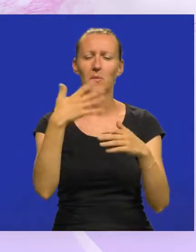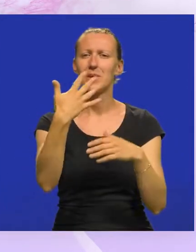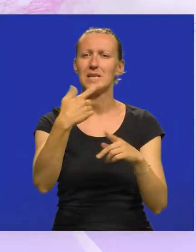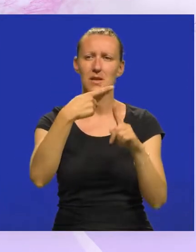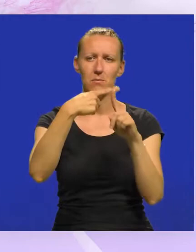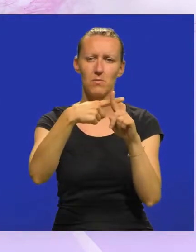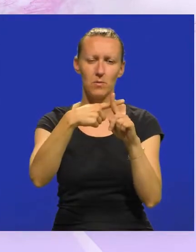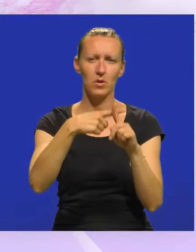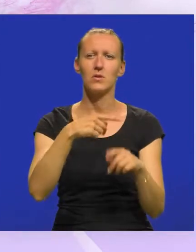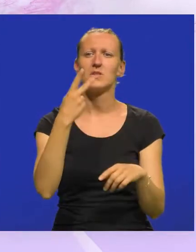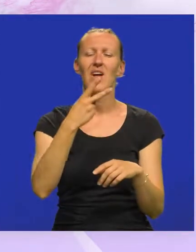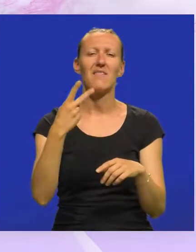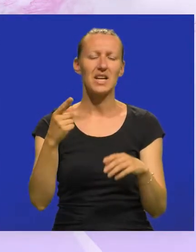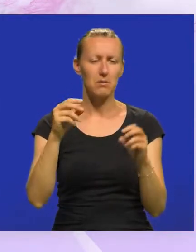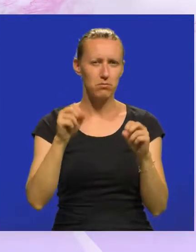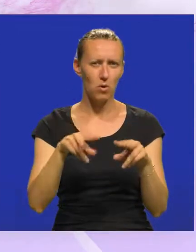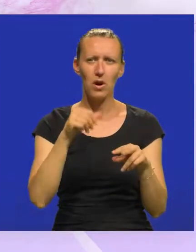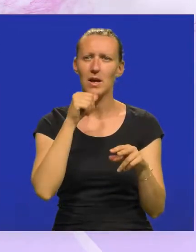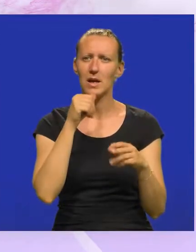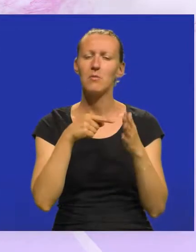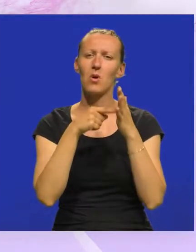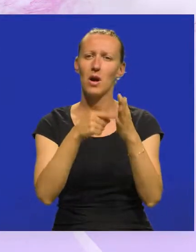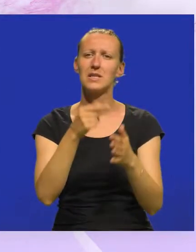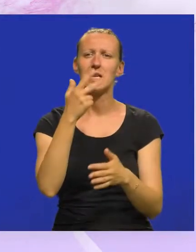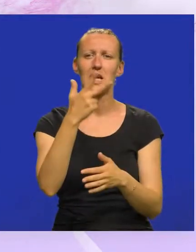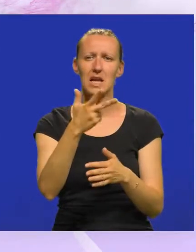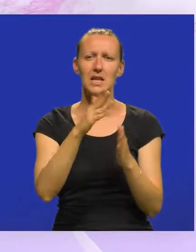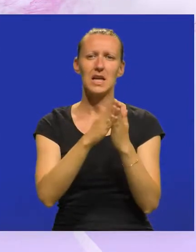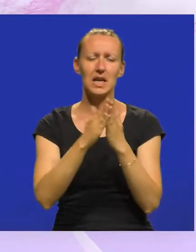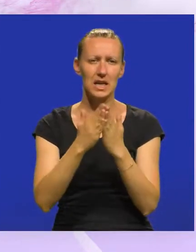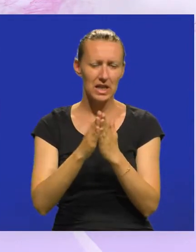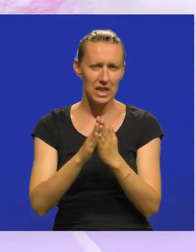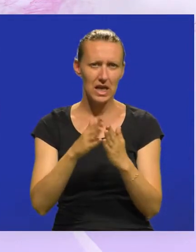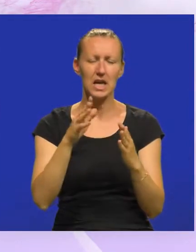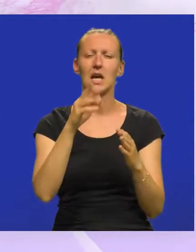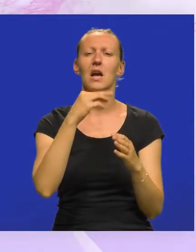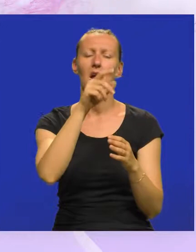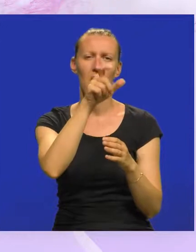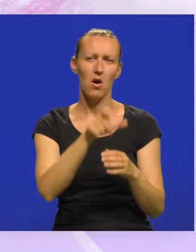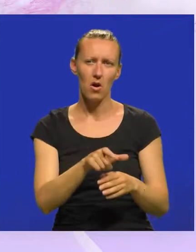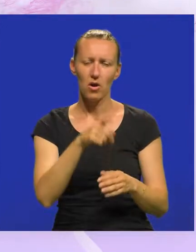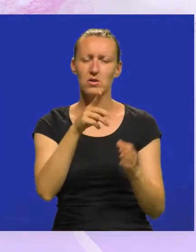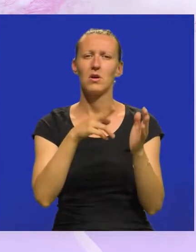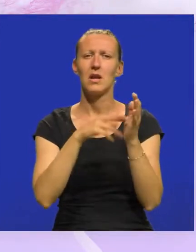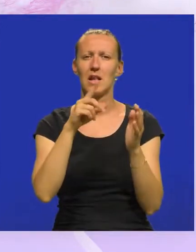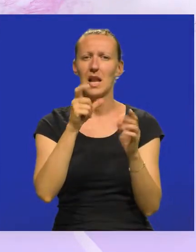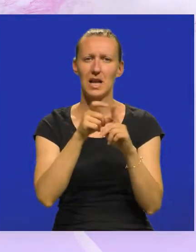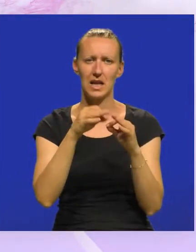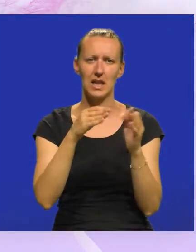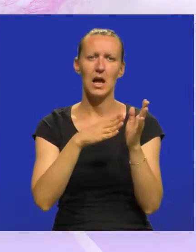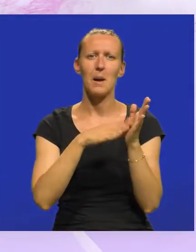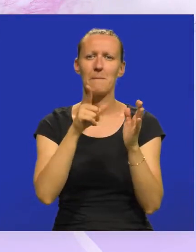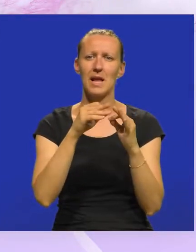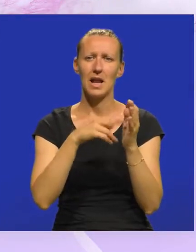50+, Velivrh Pula, te predstavljanje trilogije Kronaka Delebarake autorice Nelide Milani.